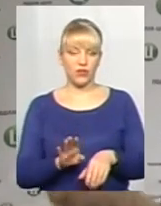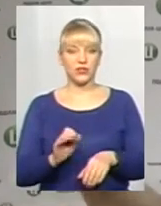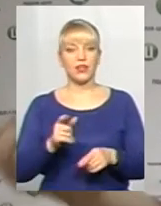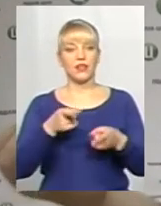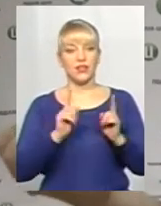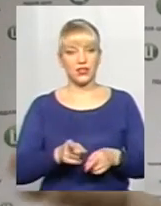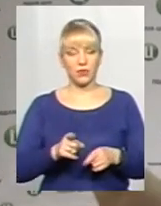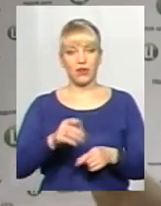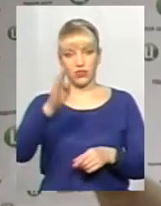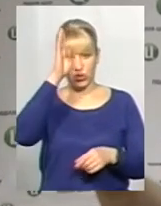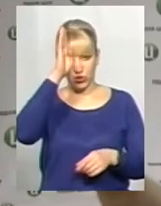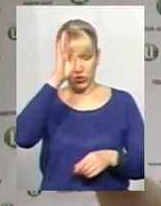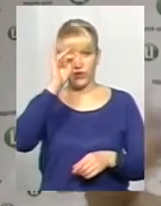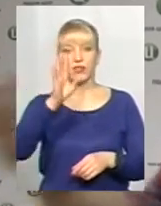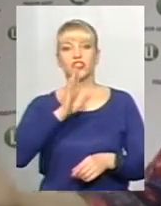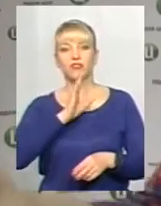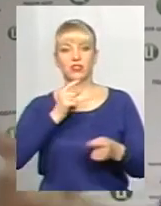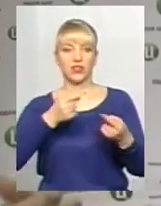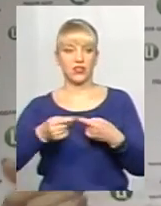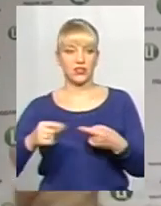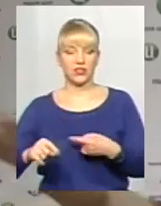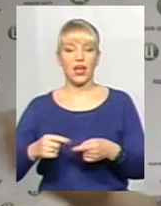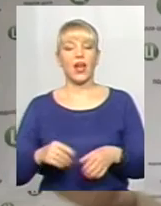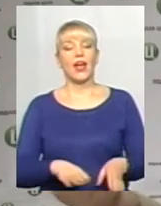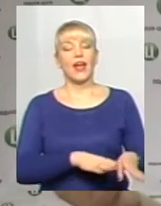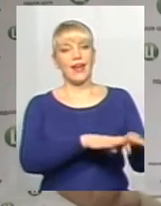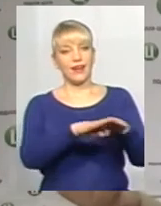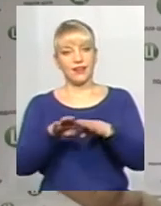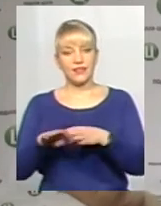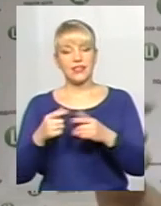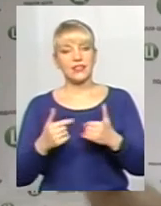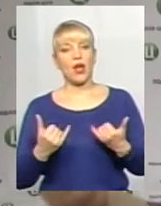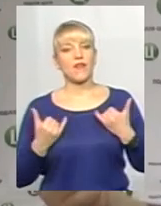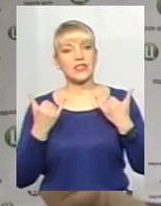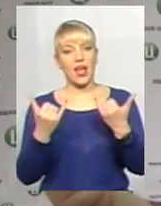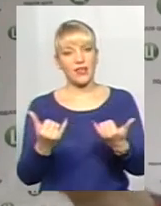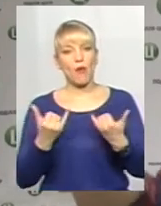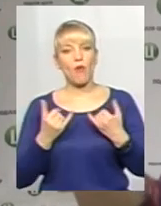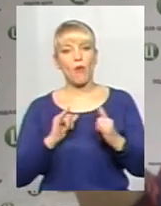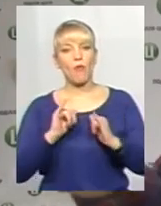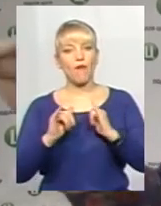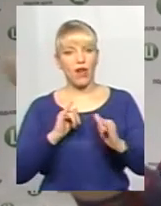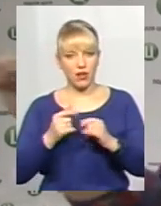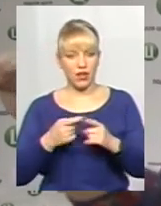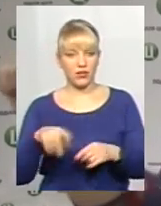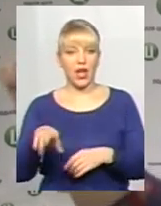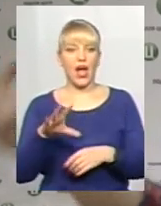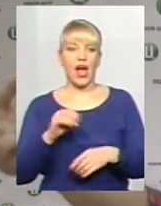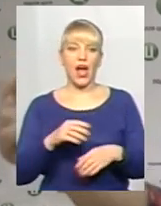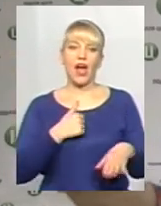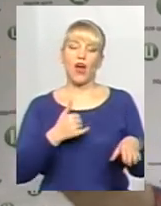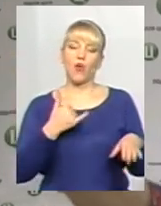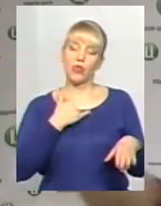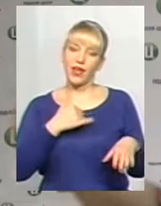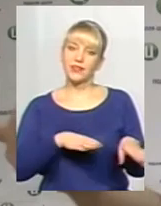чоловіки різні. Рівність – це взаємоповага до іншої статі. А в нас рівність – це значить однаковість.